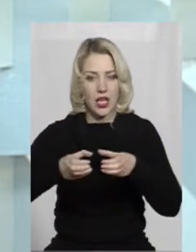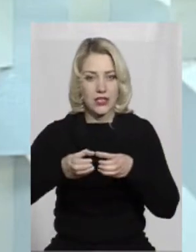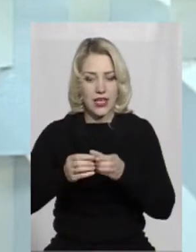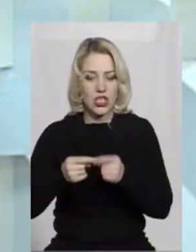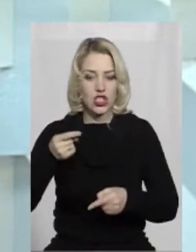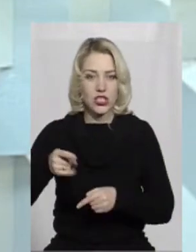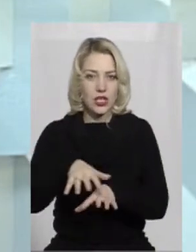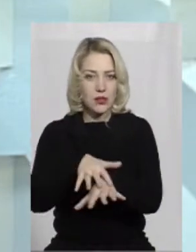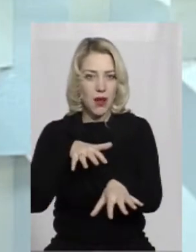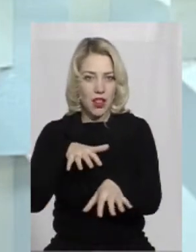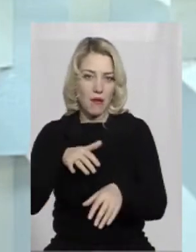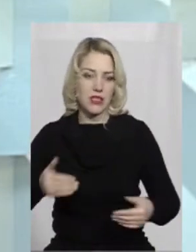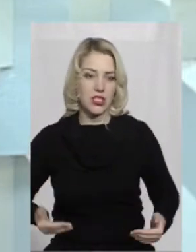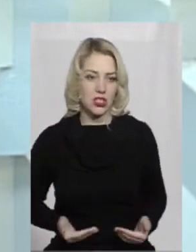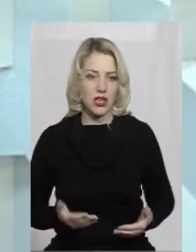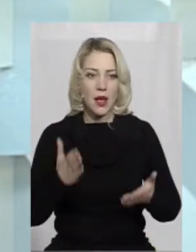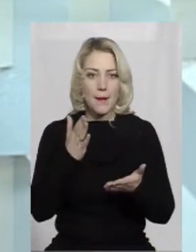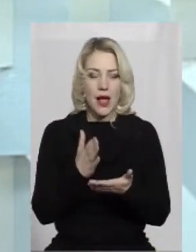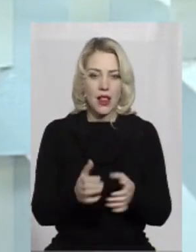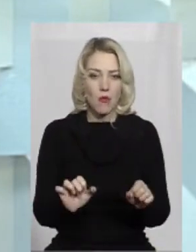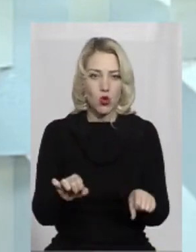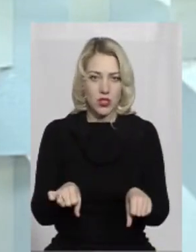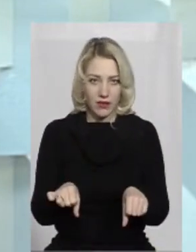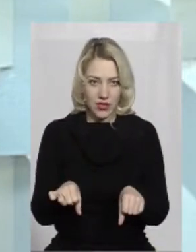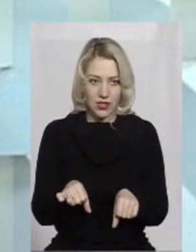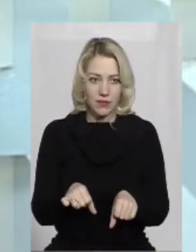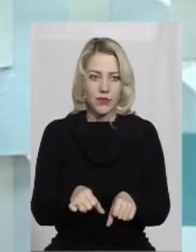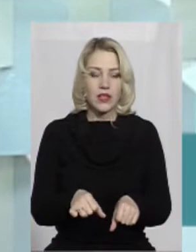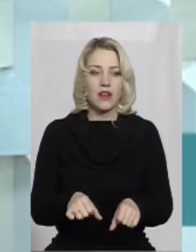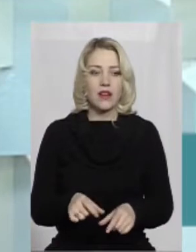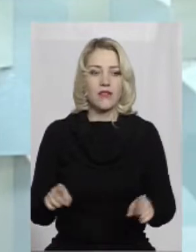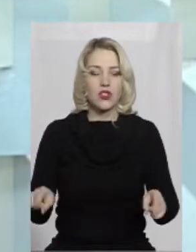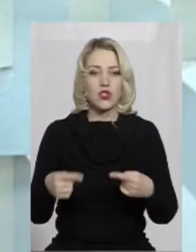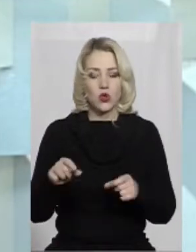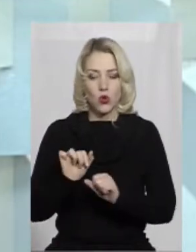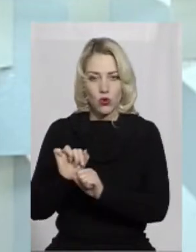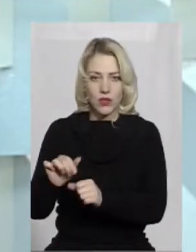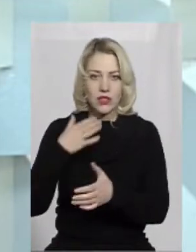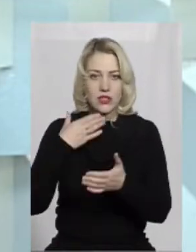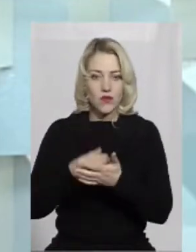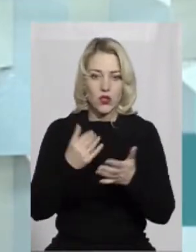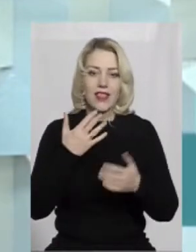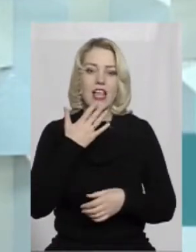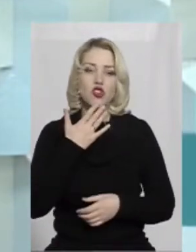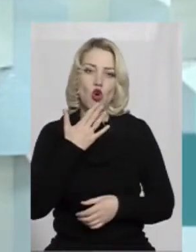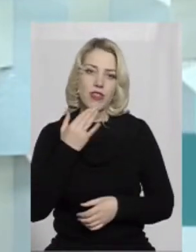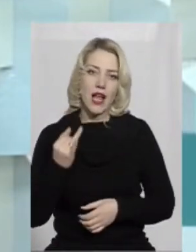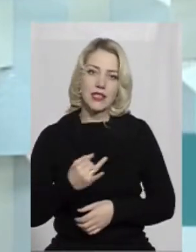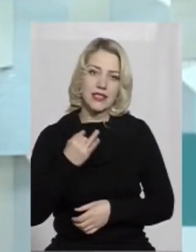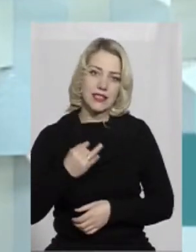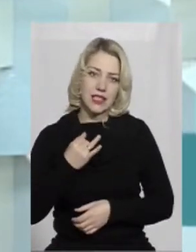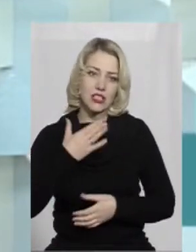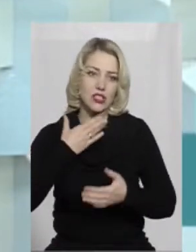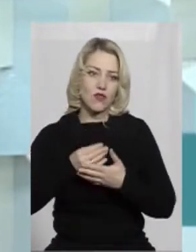парламентське життя мала можливість відстоювати свої якісь національні інтереси, свою